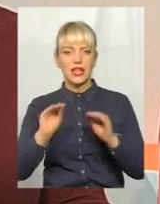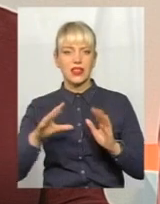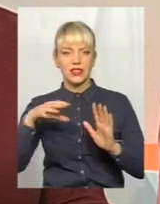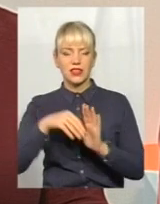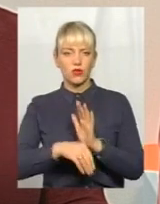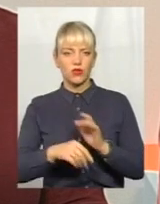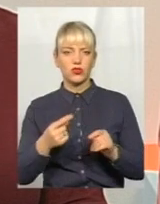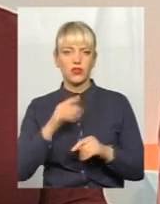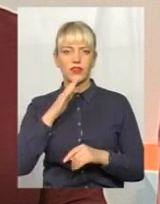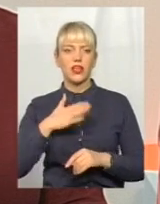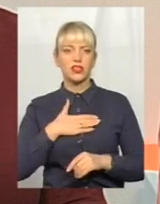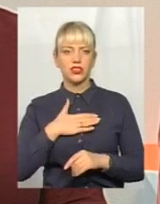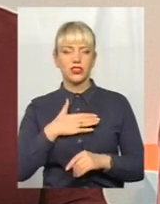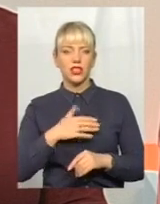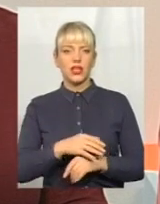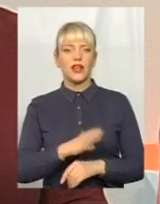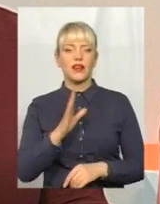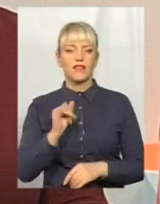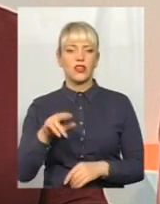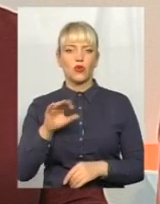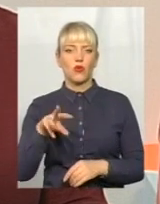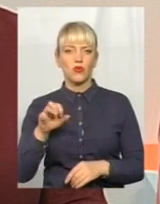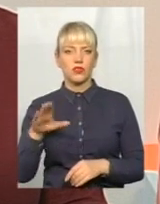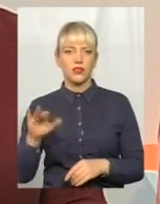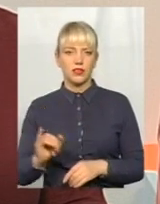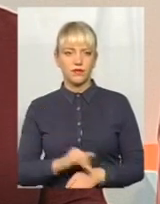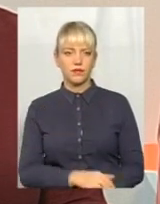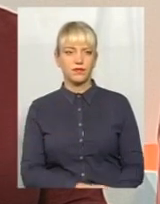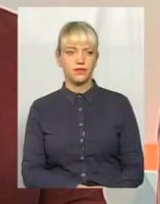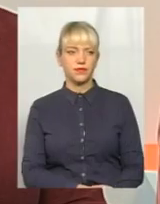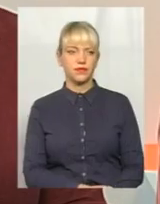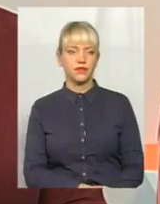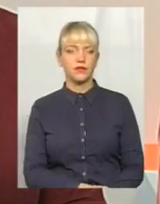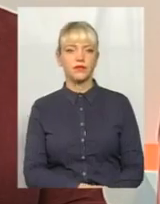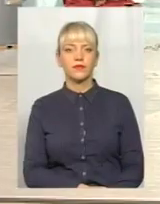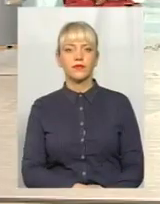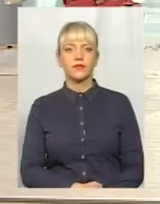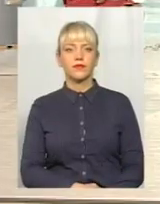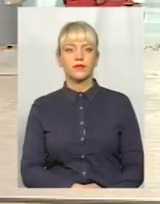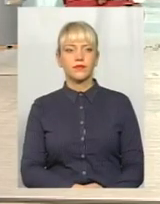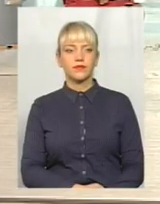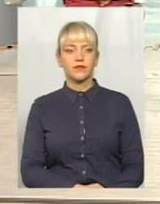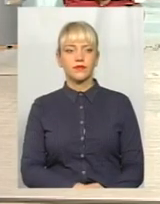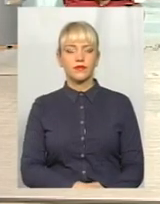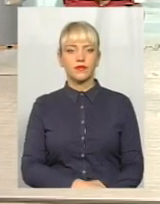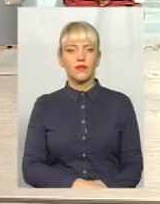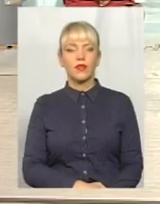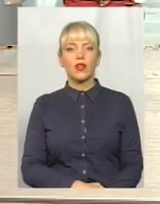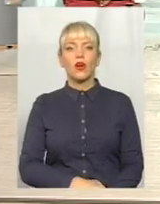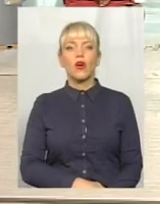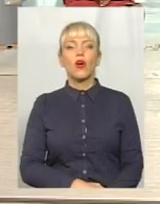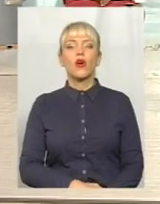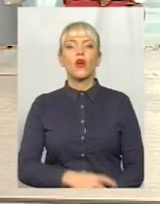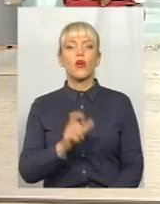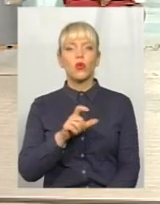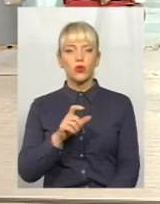наші відомості цифри. ось. Ну, тобто, люди потребують,